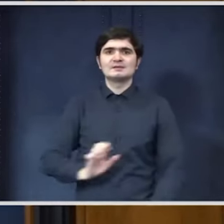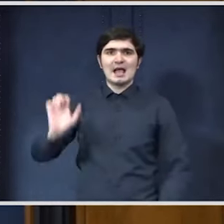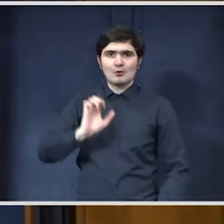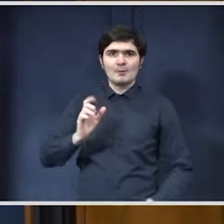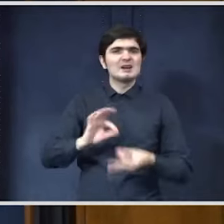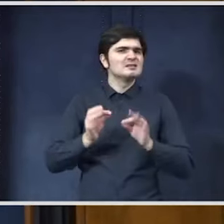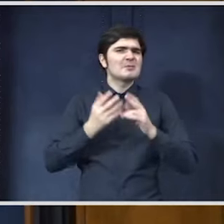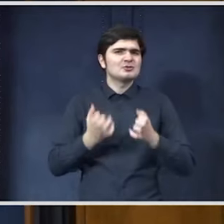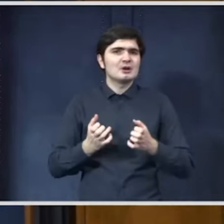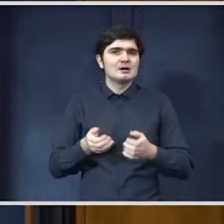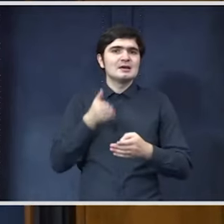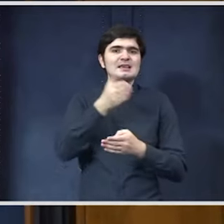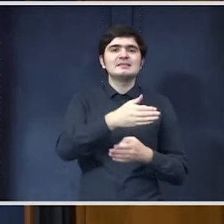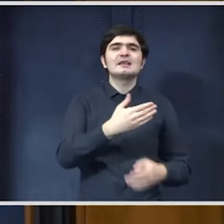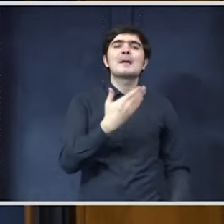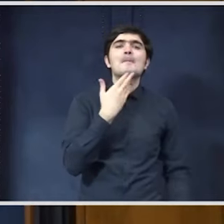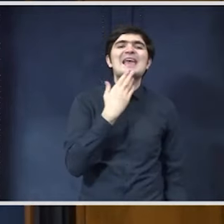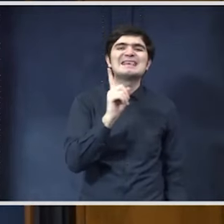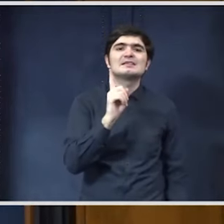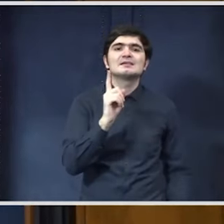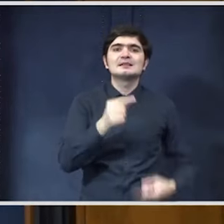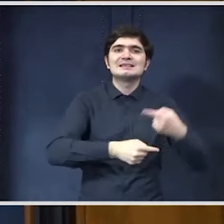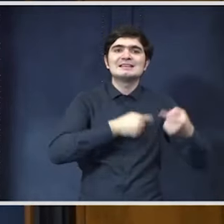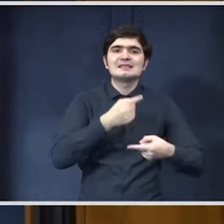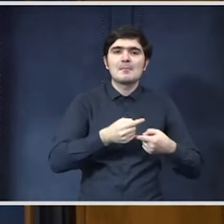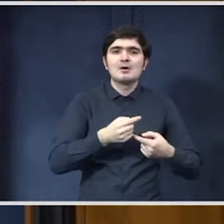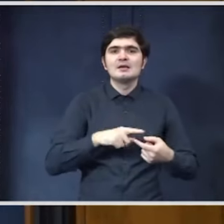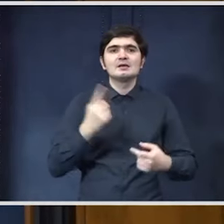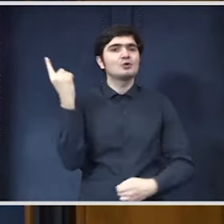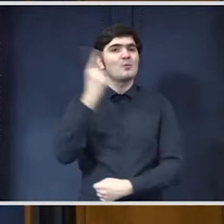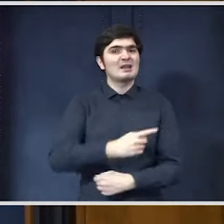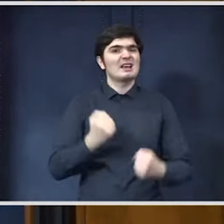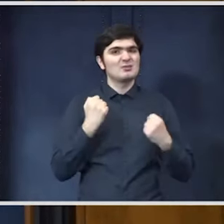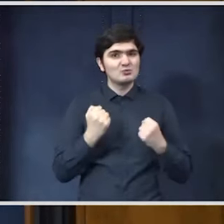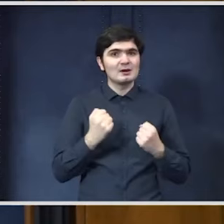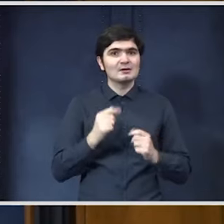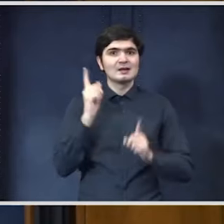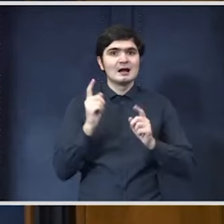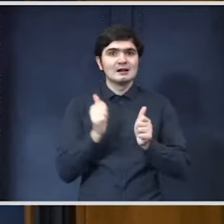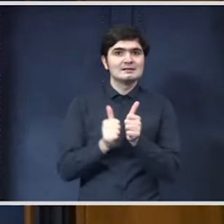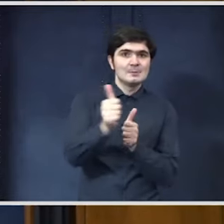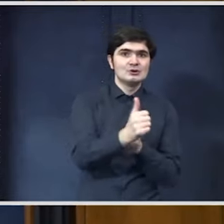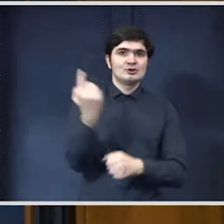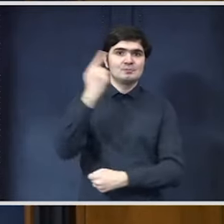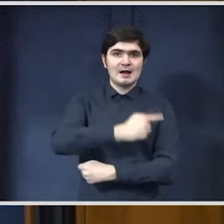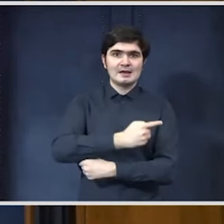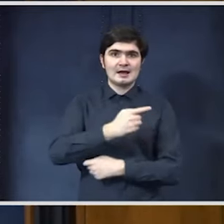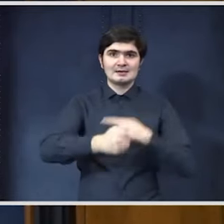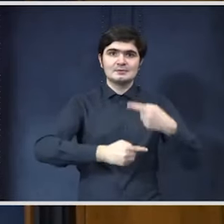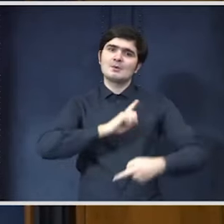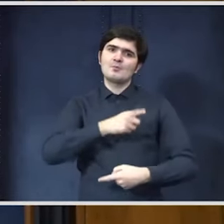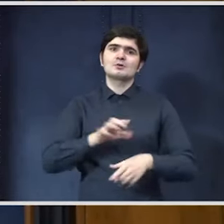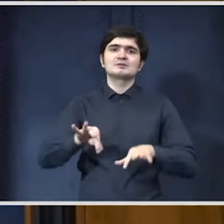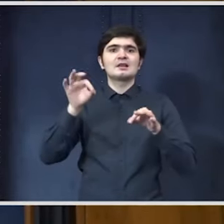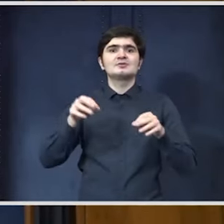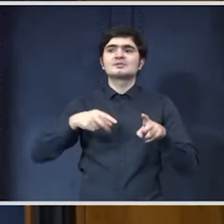că intri pe baze meritocratice în sistem, e o barieră dură, o dată trecut de această barieră, poți să alegi să mergi